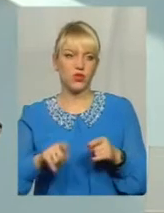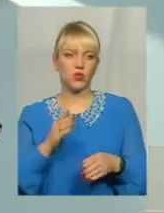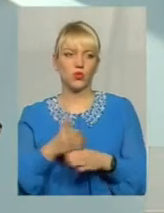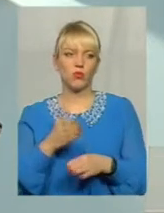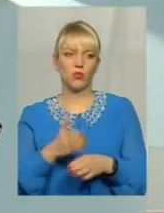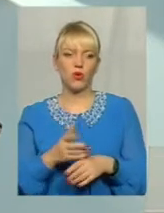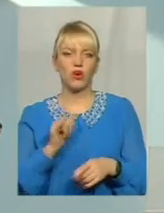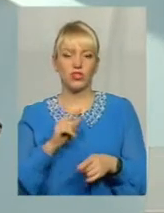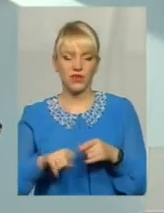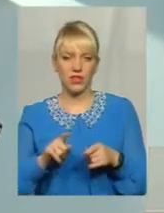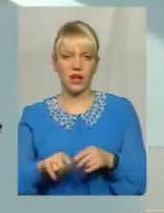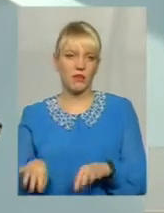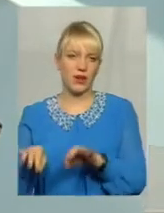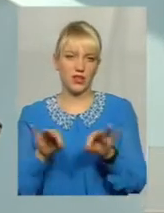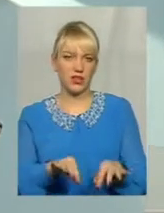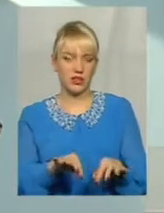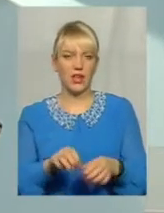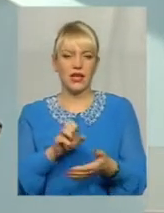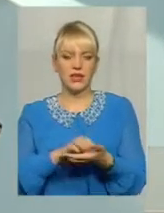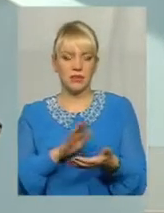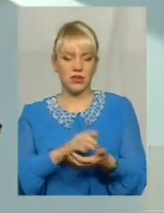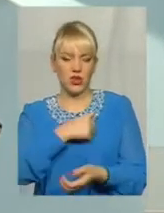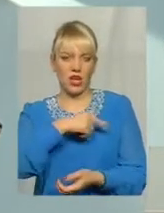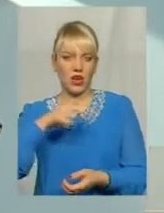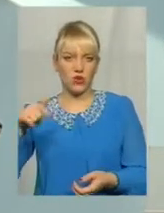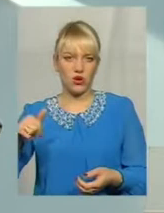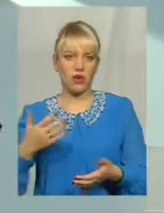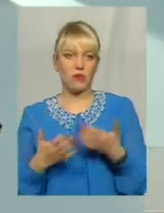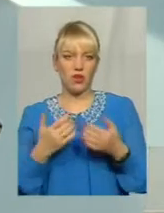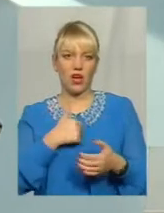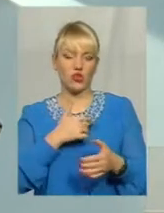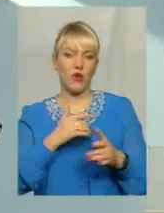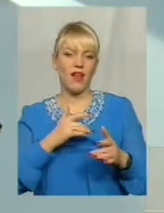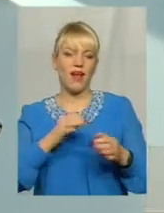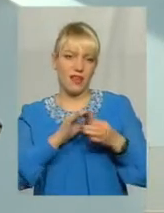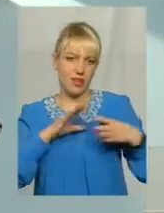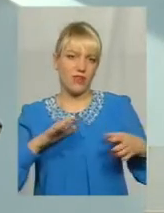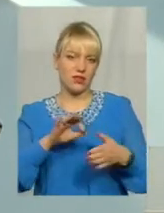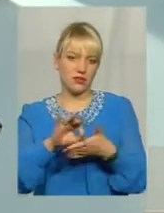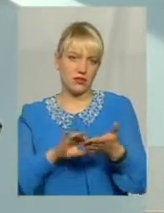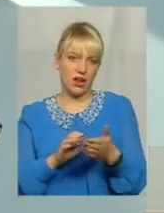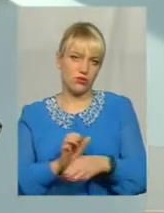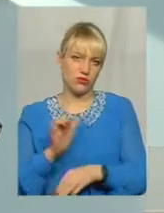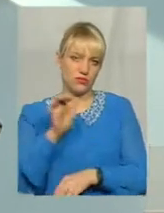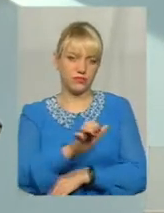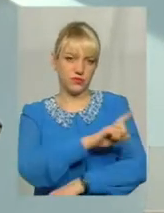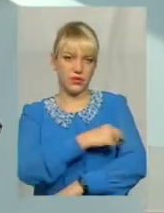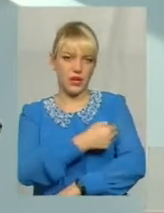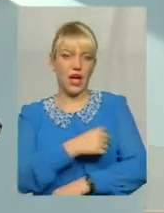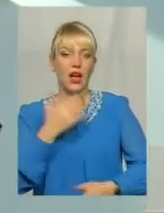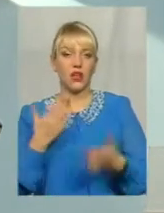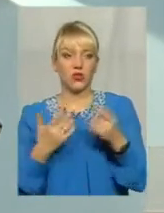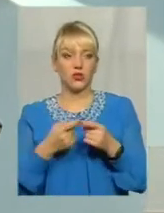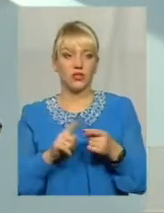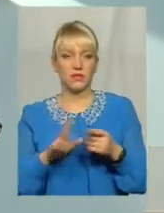допомогу. Швидка приїде, запише кардіограму і виявиться, це інфаркт, зразу доставить до клініки. Якщо в такому випадку все це